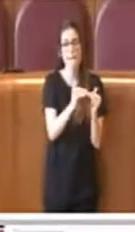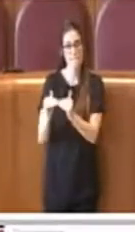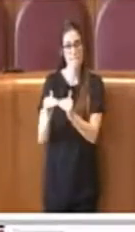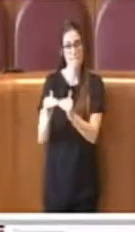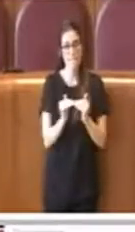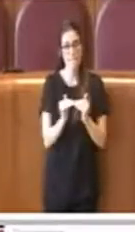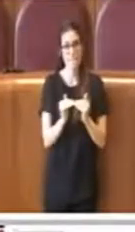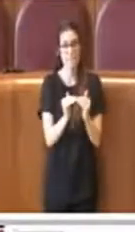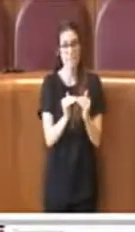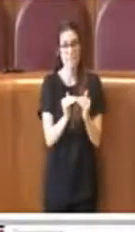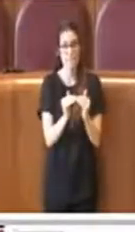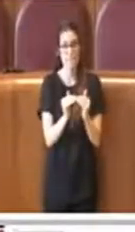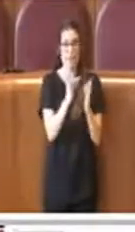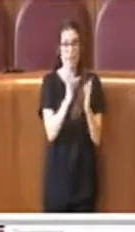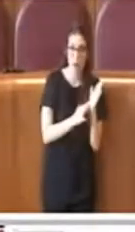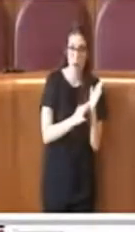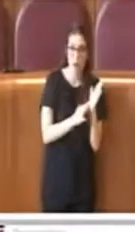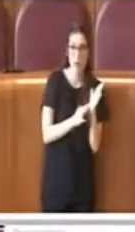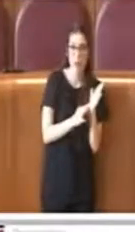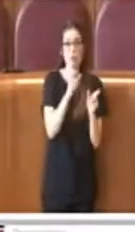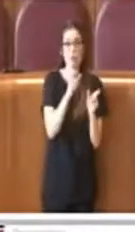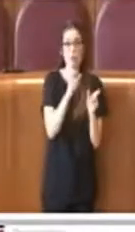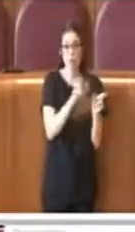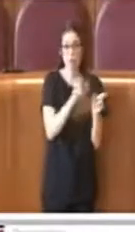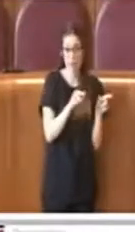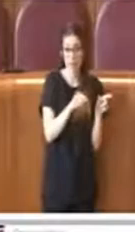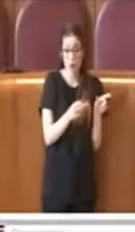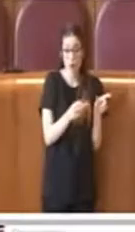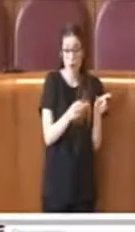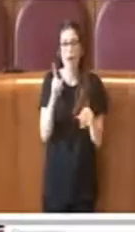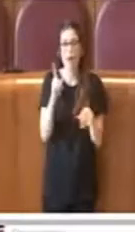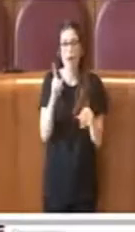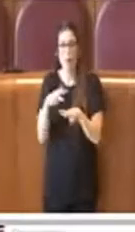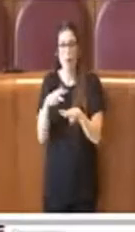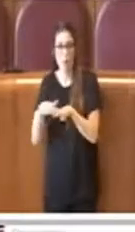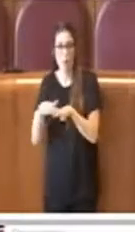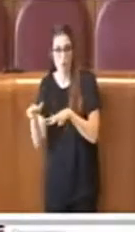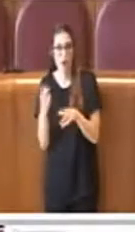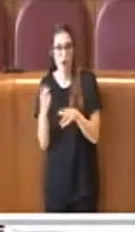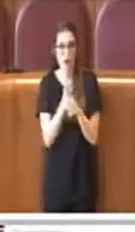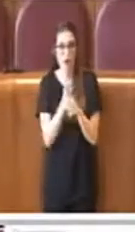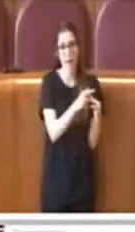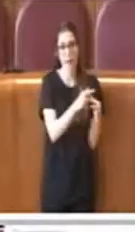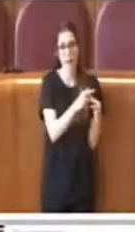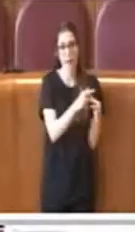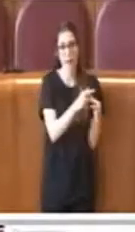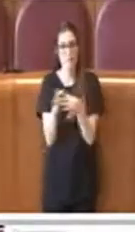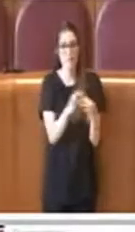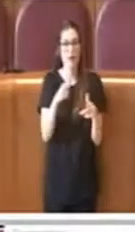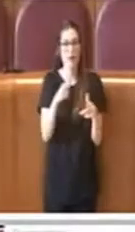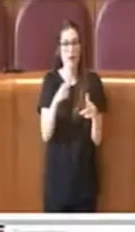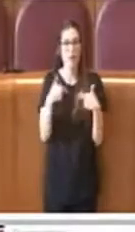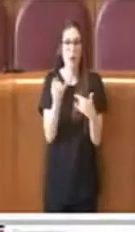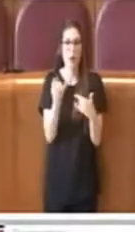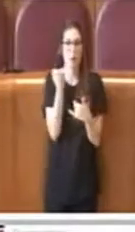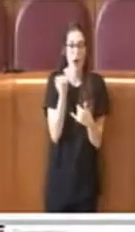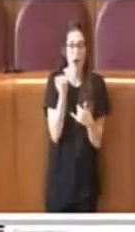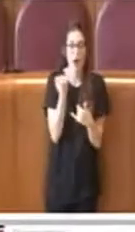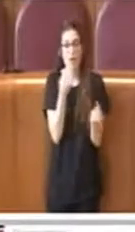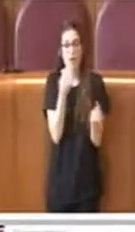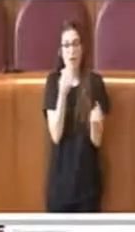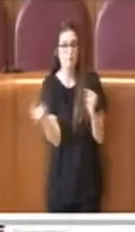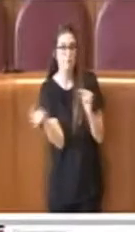armonizzazione tra il regolamento cittadino e quelli municipali, questo serve chiaramente per facilitare il dialogo tra le